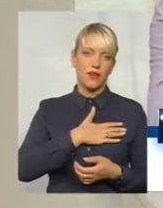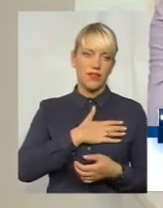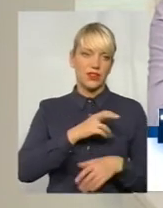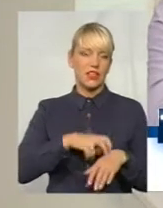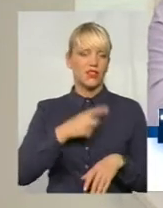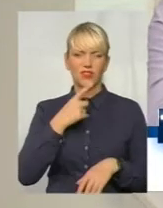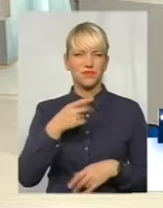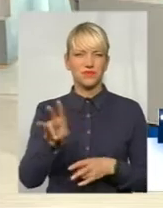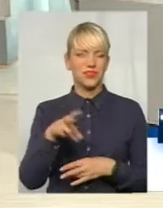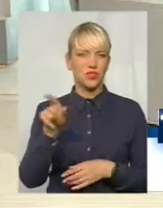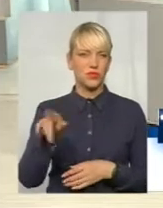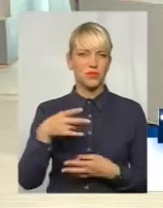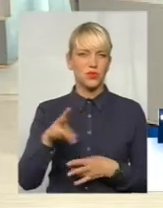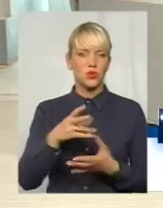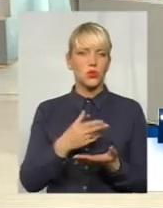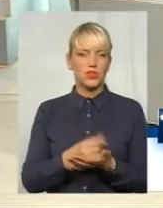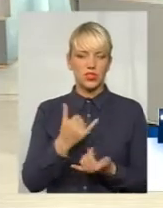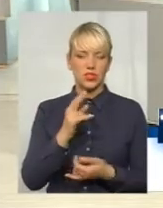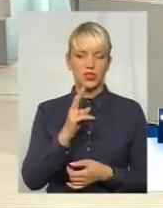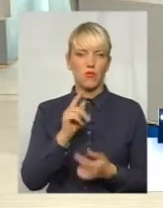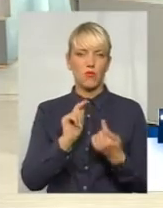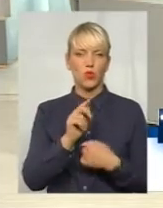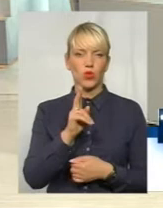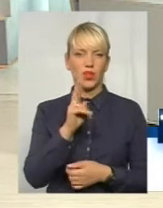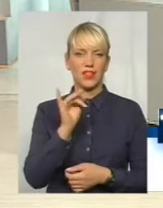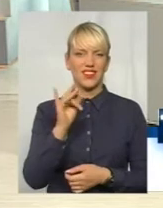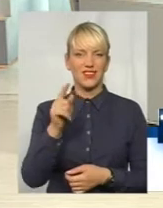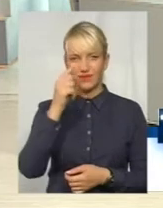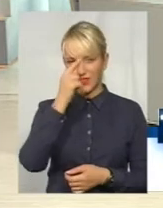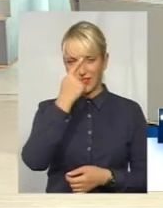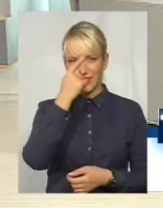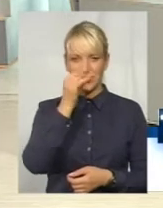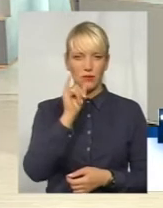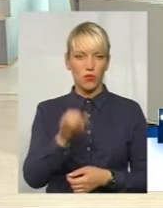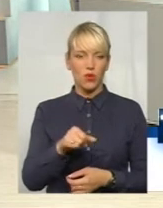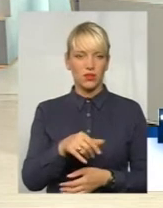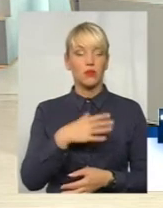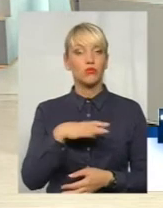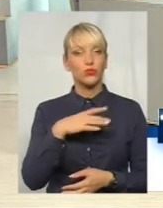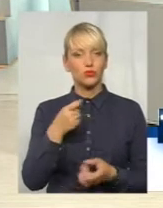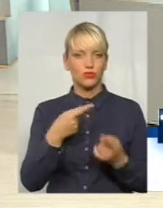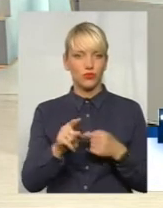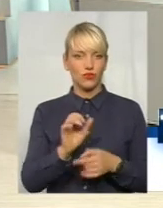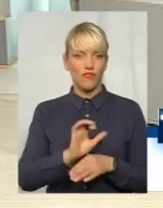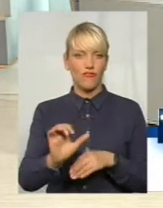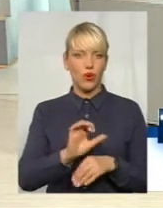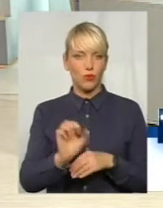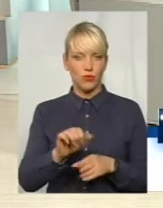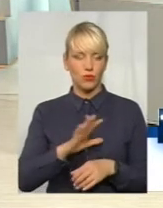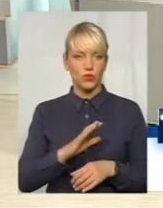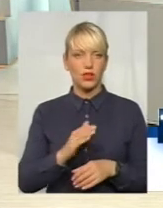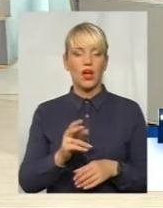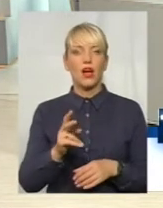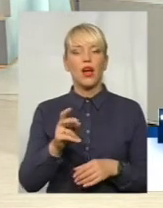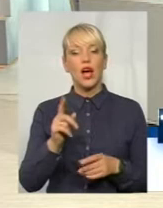зараз не робіть, до прикладу, від Кіру вакцину, бо вона індійська, вона погана. Почекайте, може прийде якась інша, буде... Тось контролює